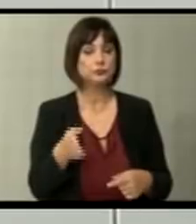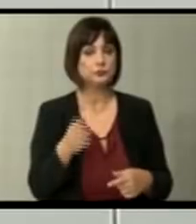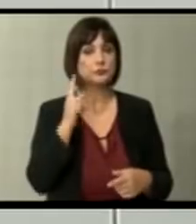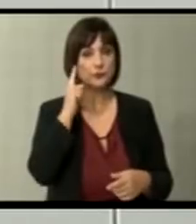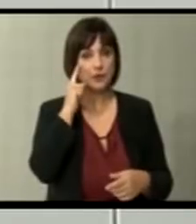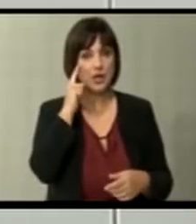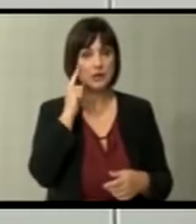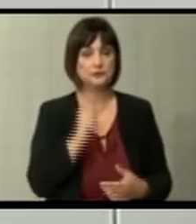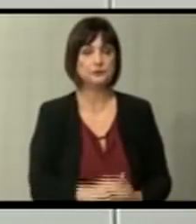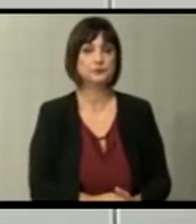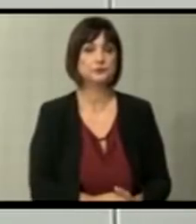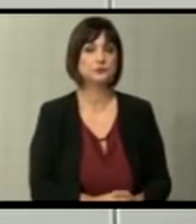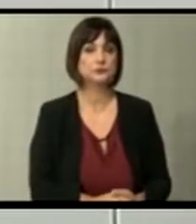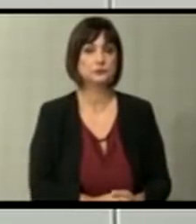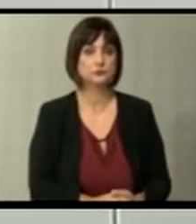речеме